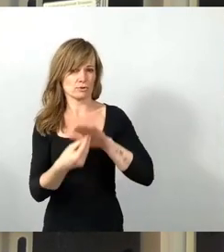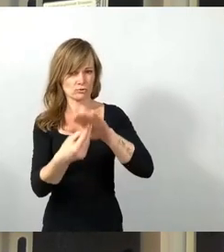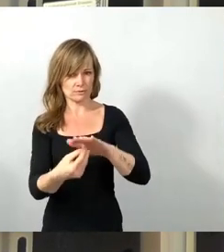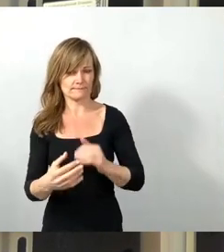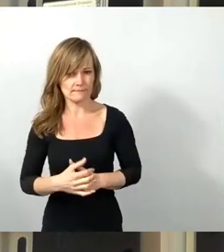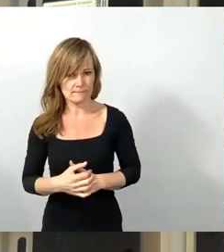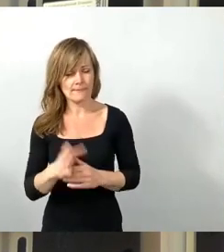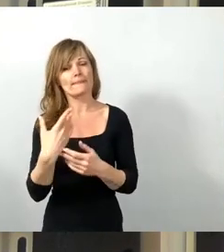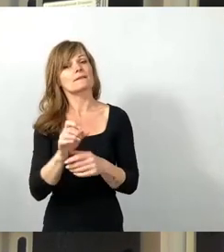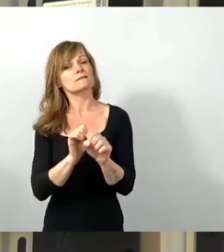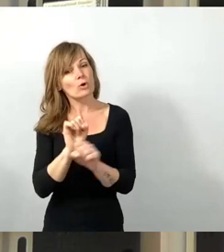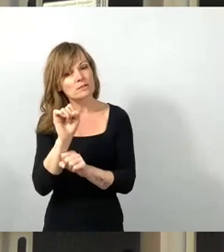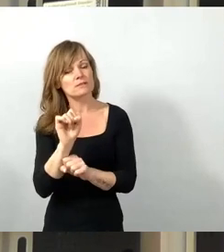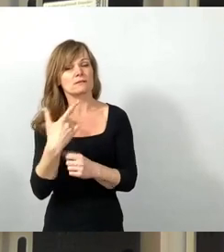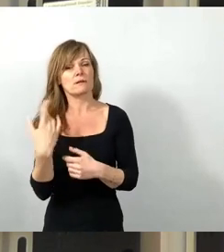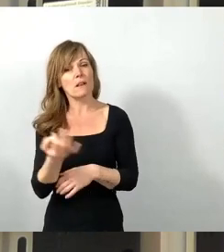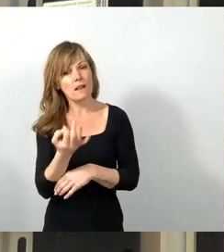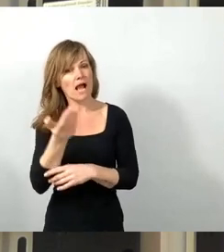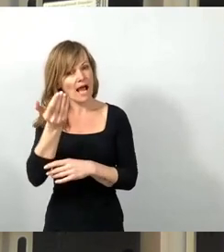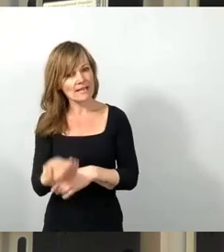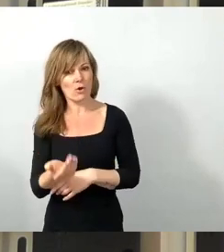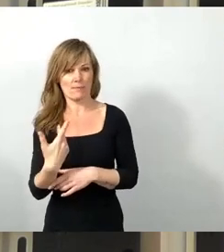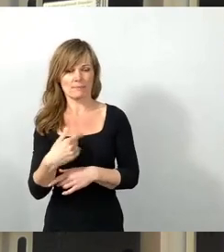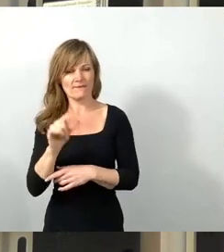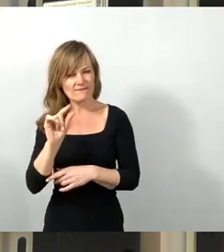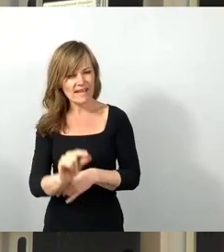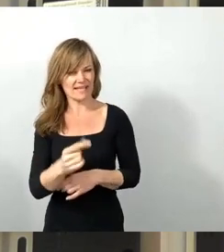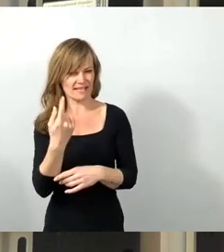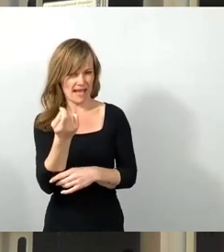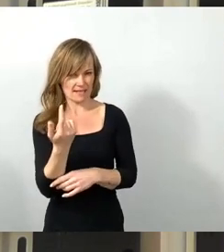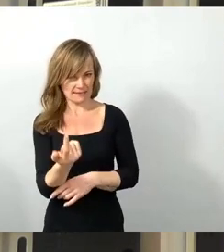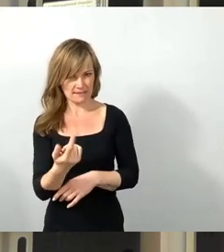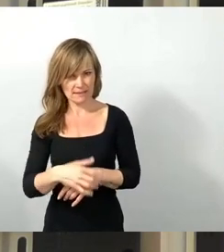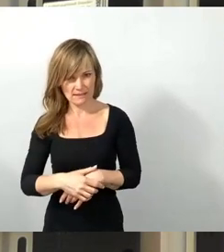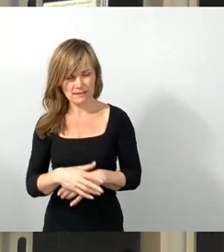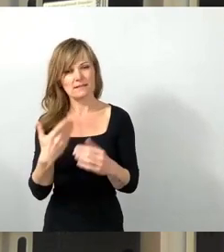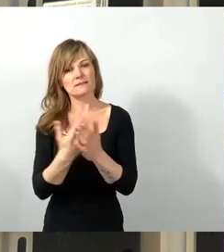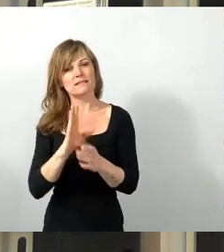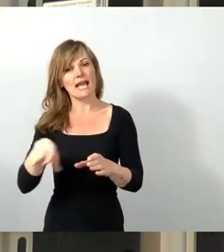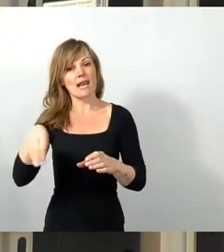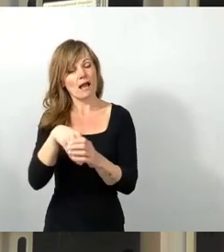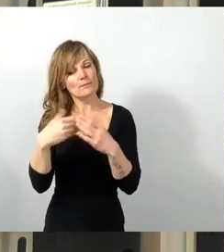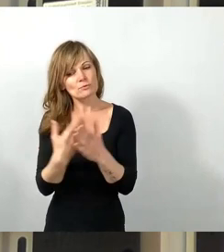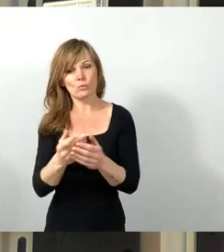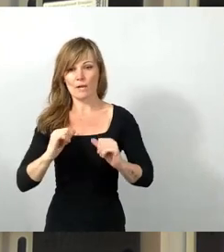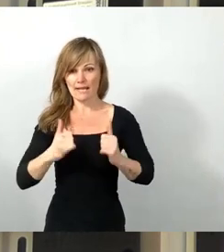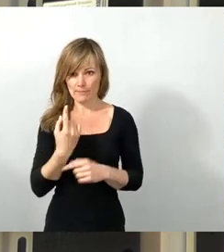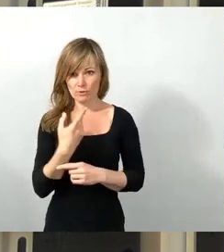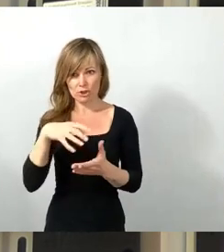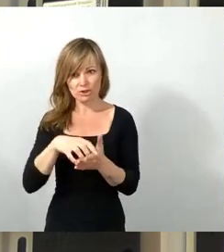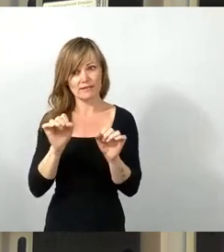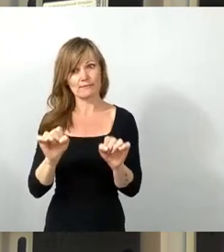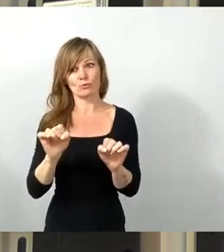geringen Einkommen oder wenig Geld die Teilhabe am Leben in unserer Stadt möglich macht.